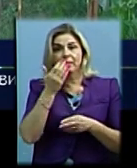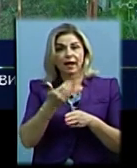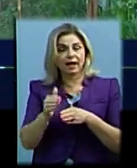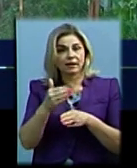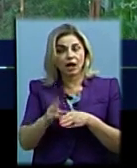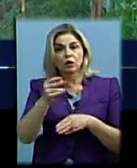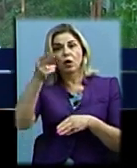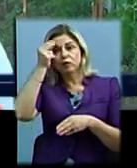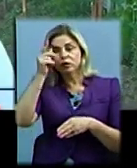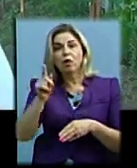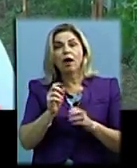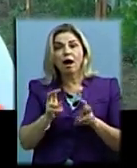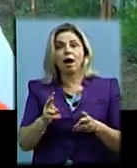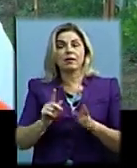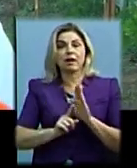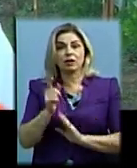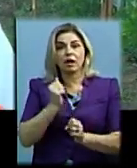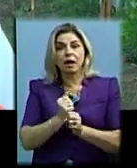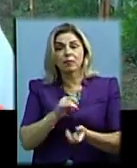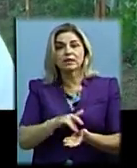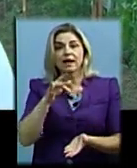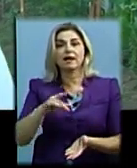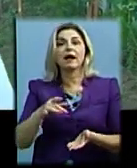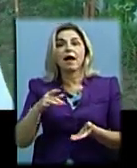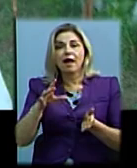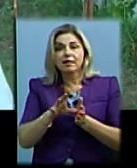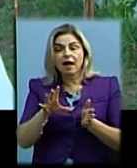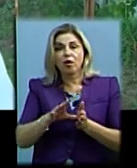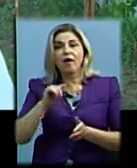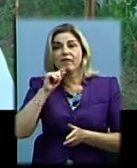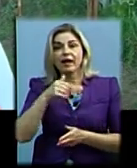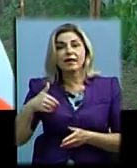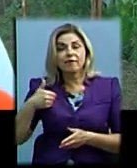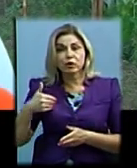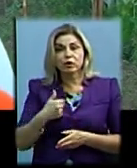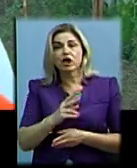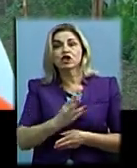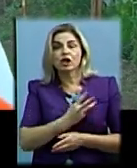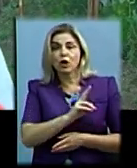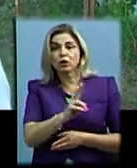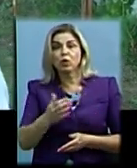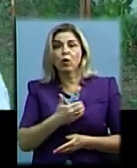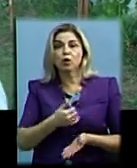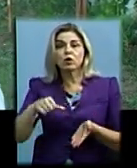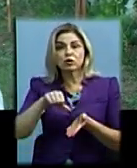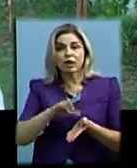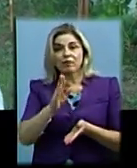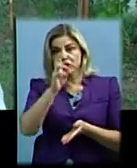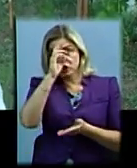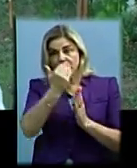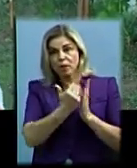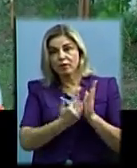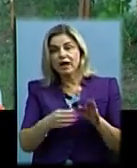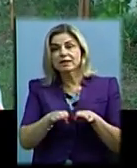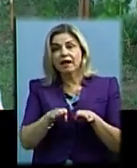ефективно почав працювати Центр енергоефективності, кількість ОСББ, які побажали прийняти участь у державній програмі, у нас, порівняно з